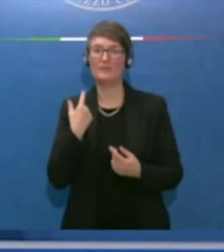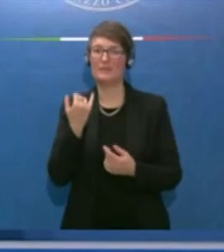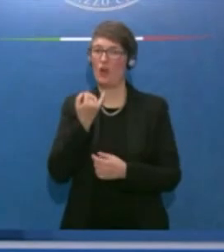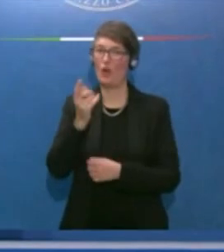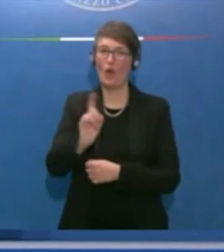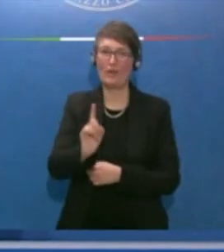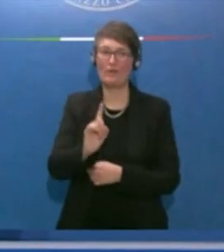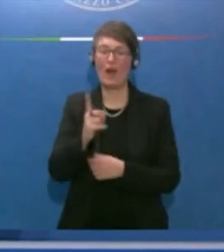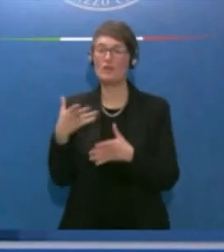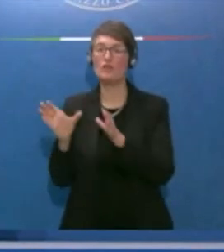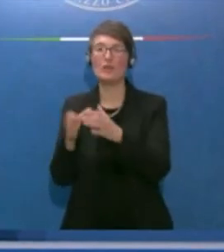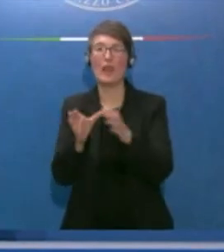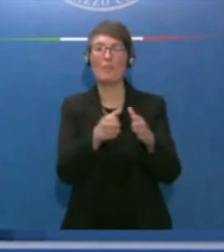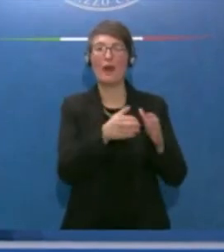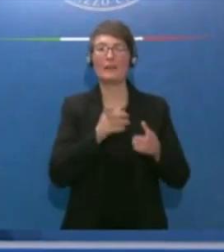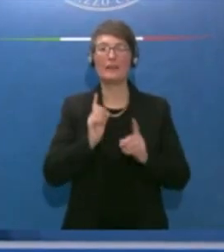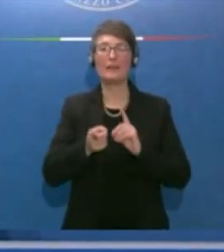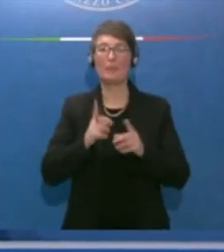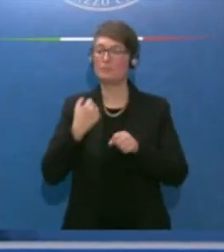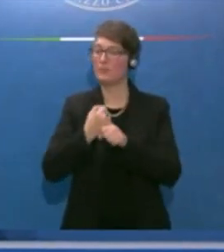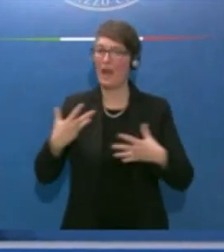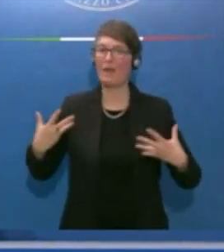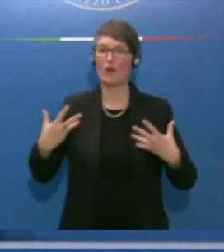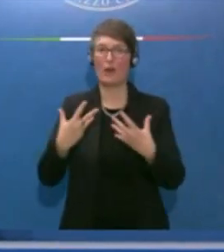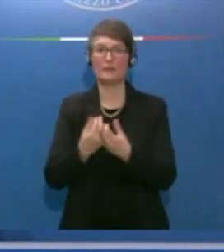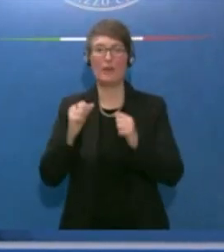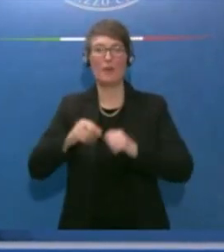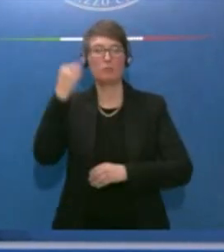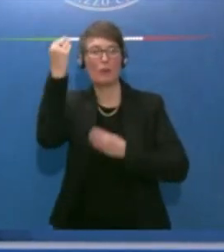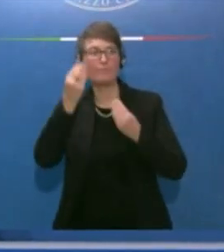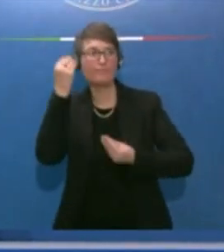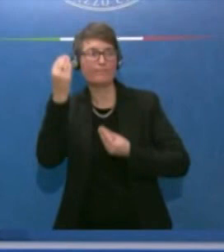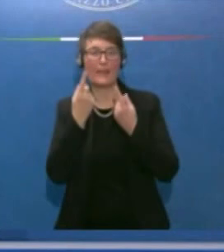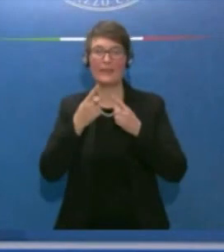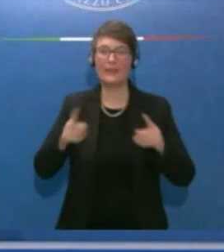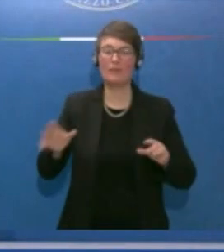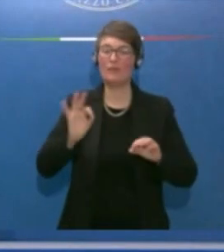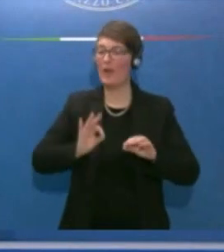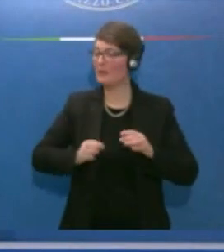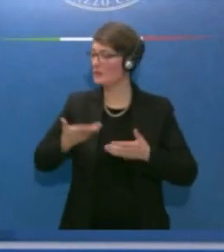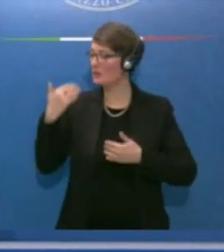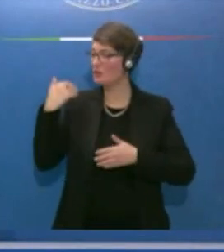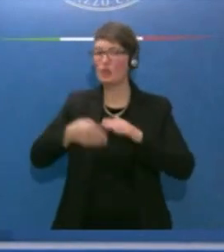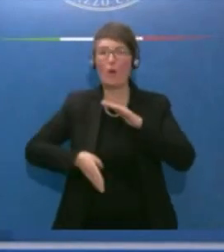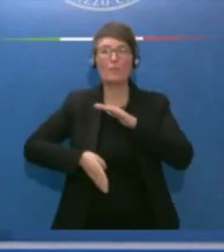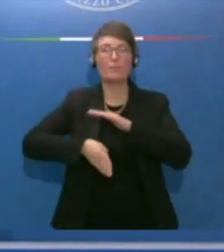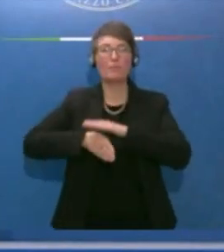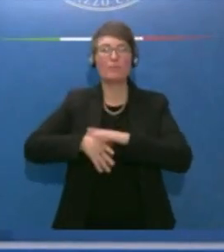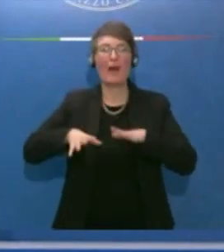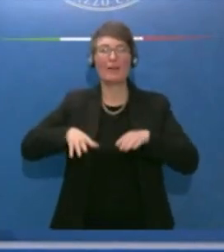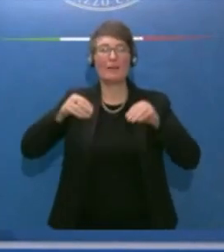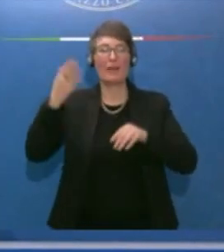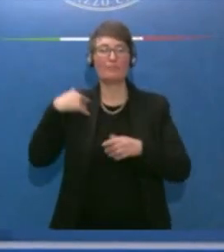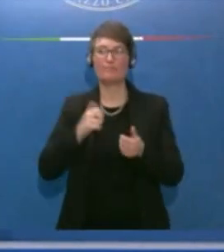partiti politici lavorare insieme con idee spesso diverse, con punti di partenza drammaticamente diversi in certe